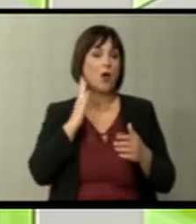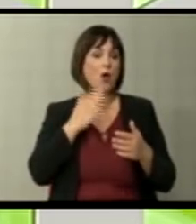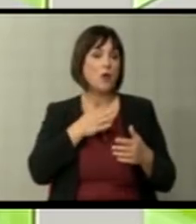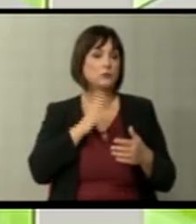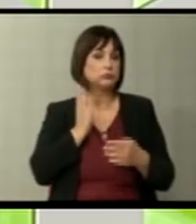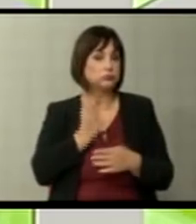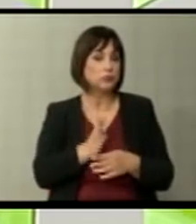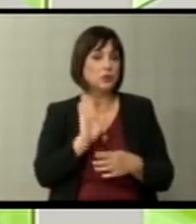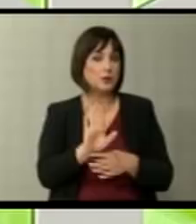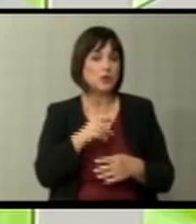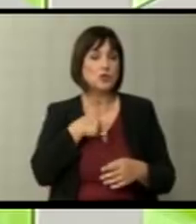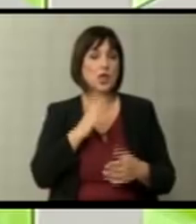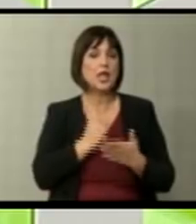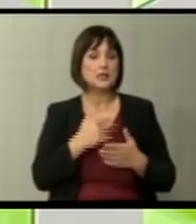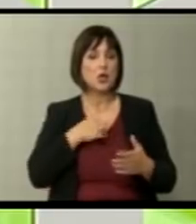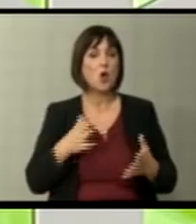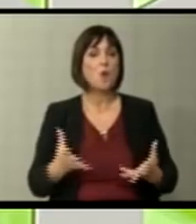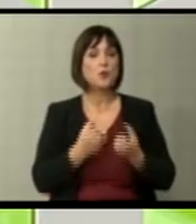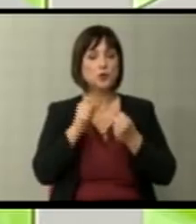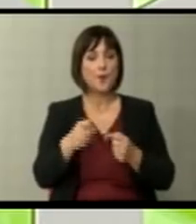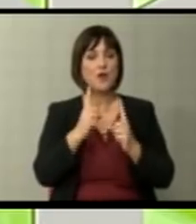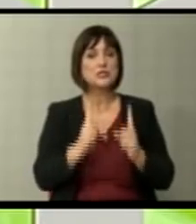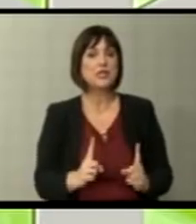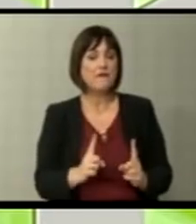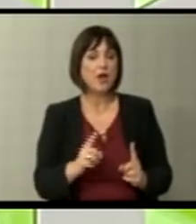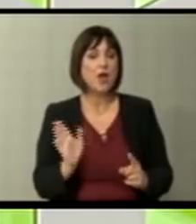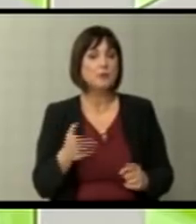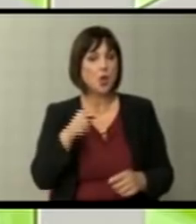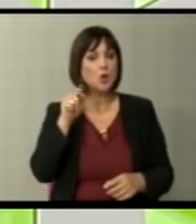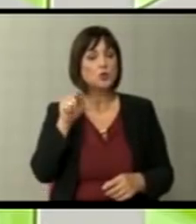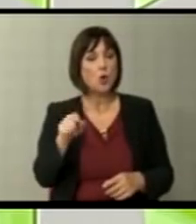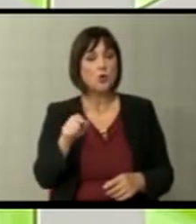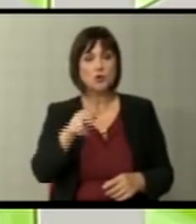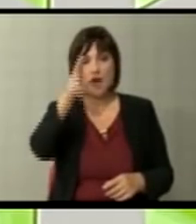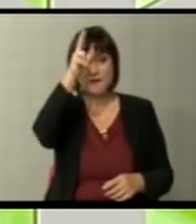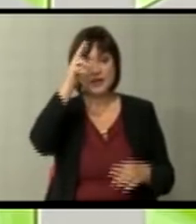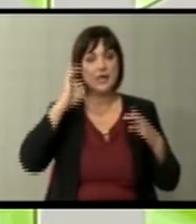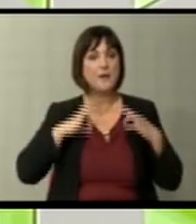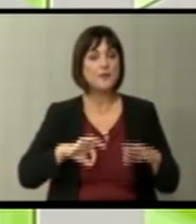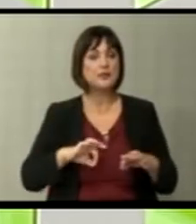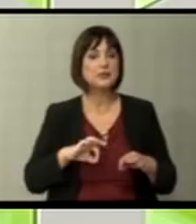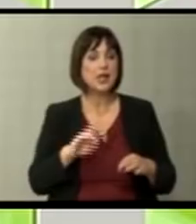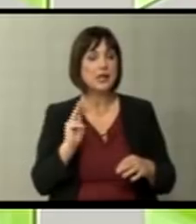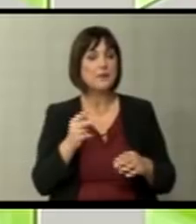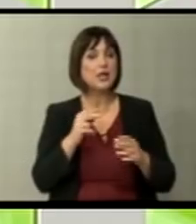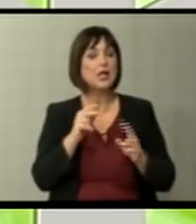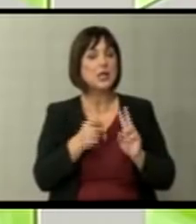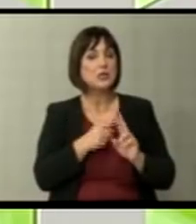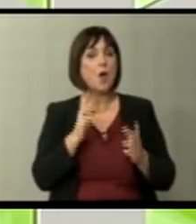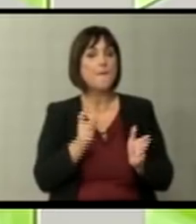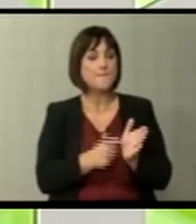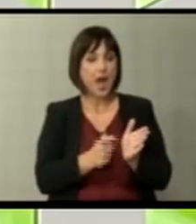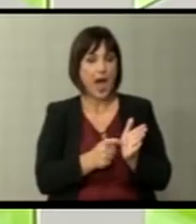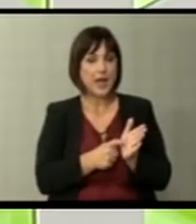што и ја секако го подржувам тој став. Меѓутоа, тогаш, Францускиот председател Кремансо бараше